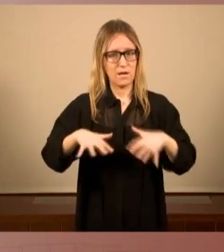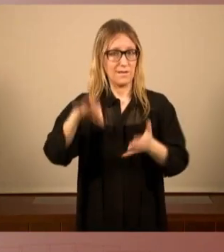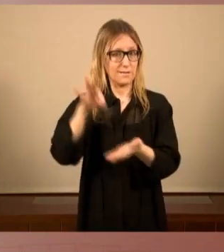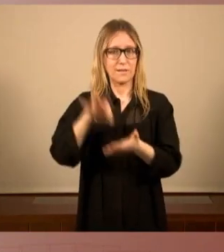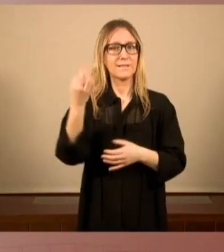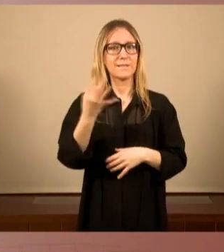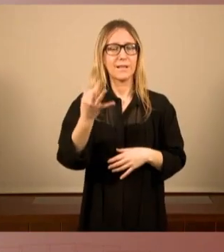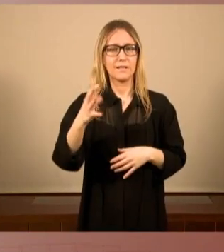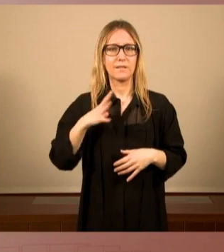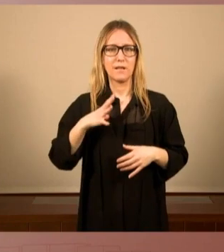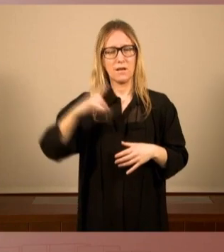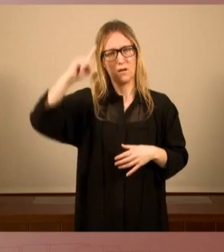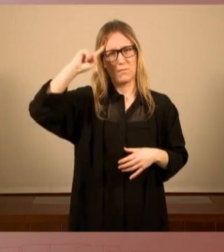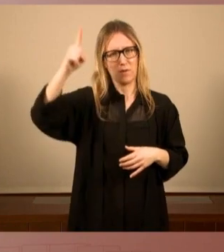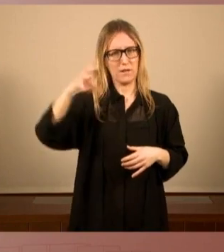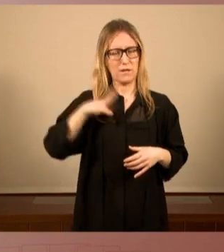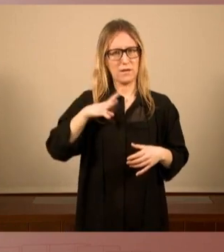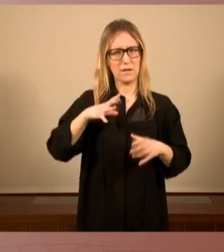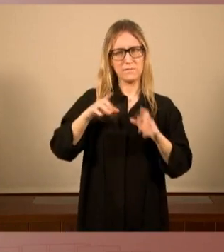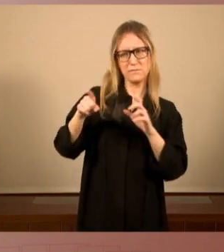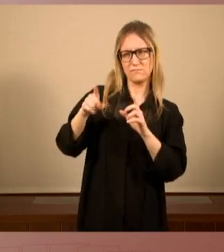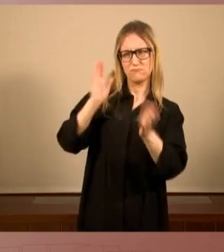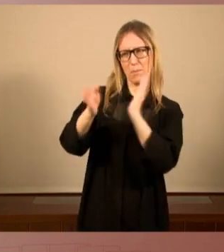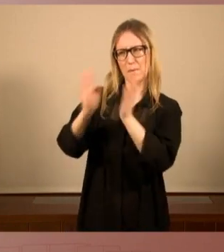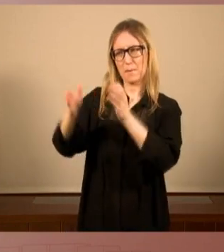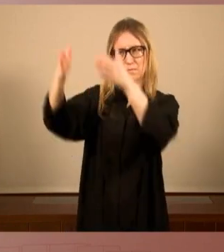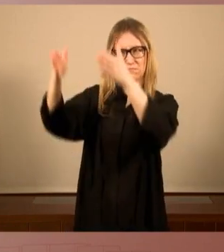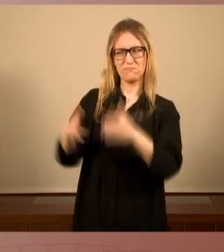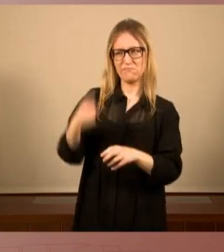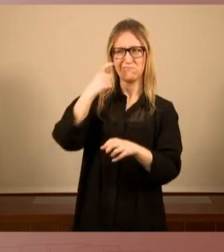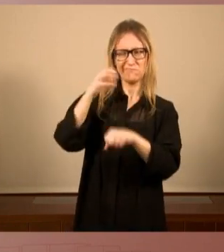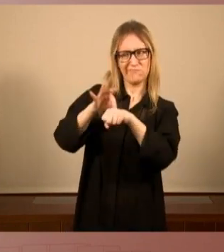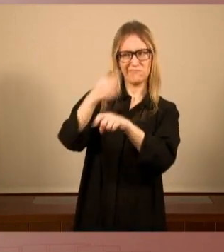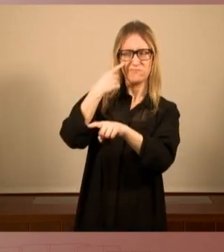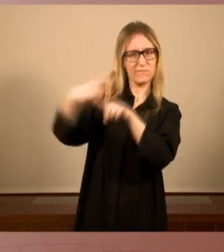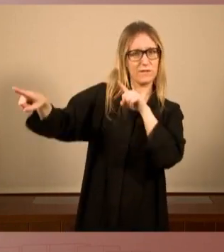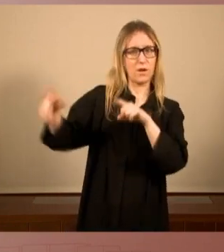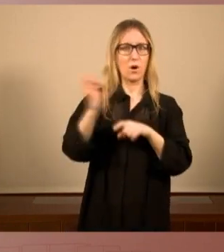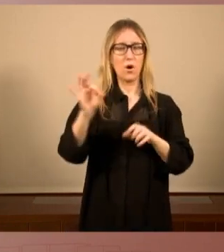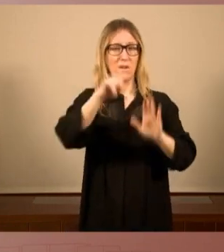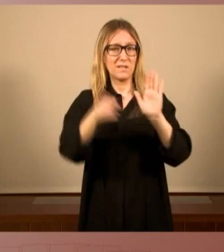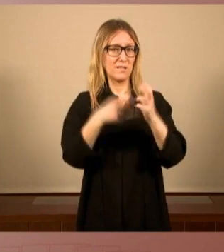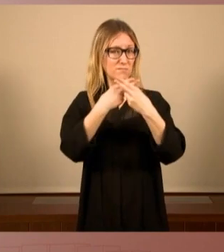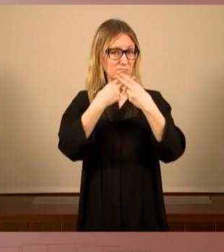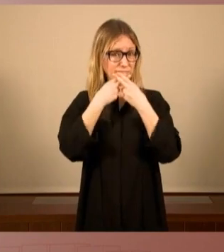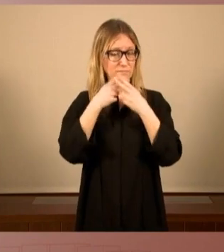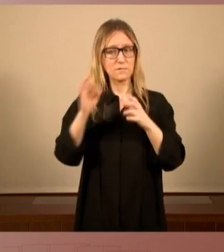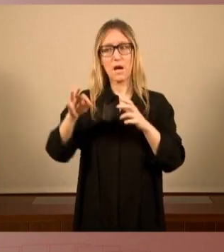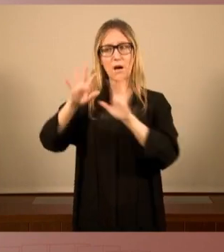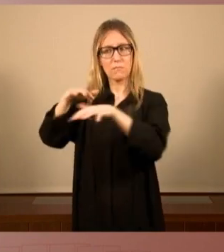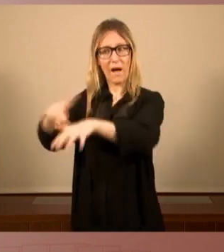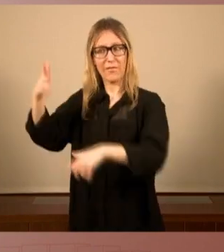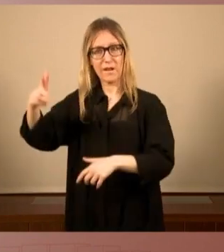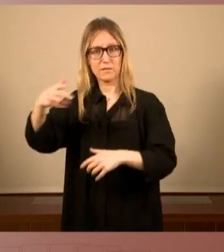supressió de batudes policials per perfil ècnic, com la no aplicació de la llei mordassa quan vulneri el dret de manifestació, com la